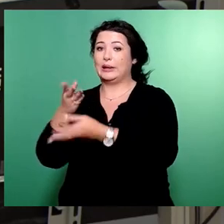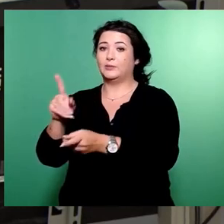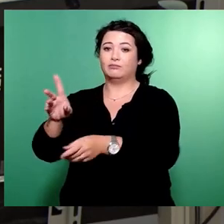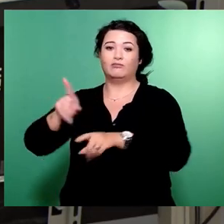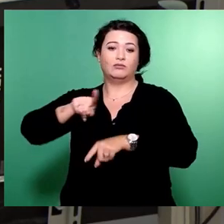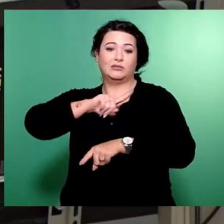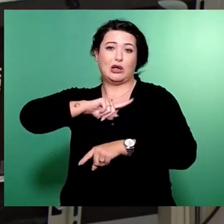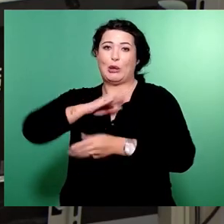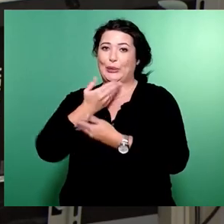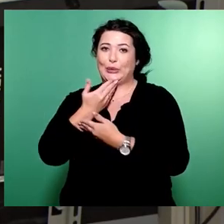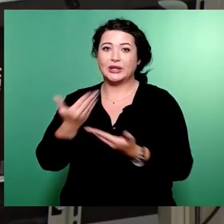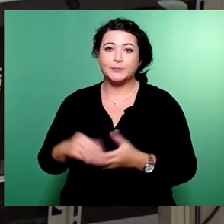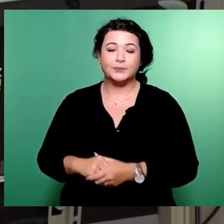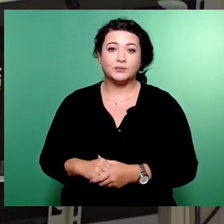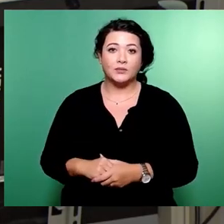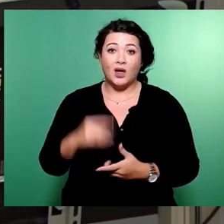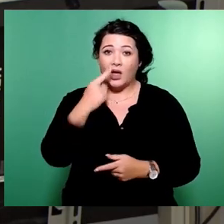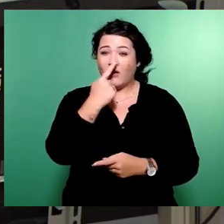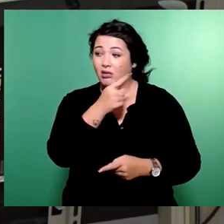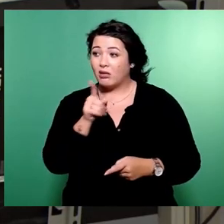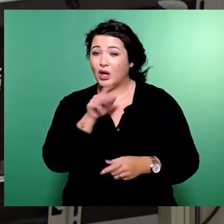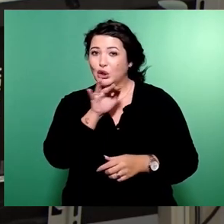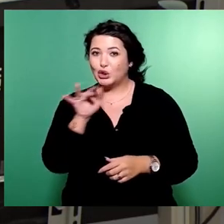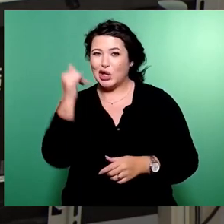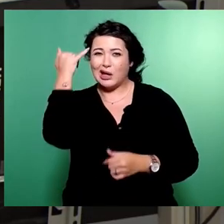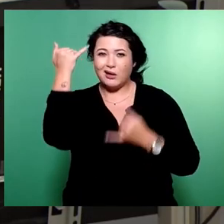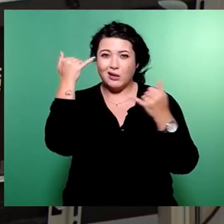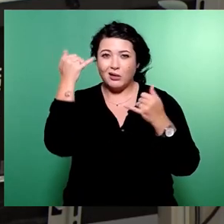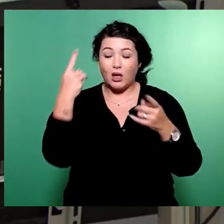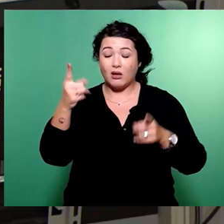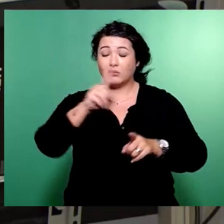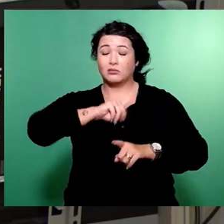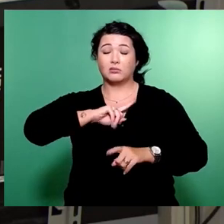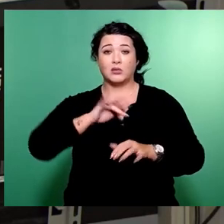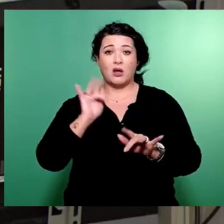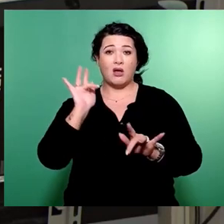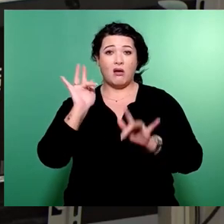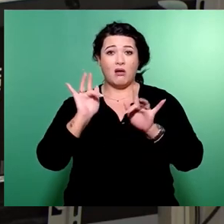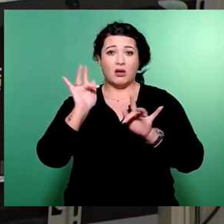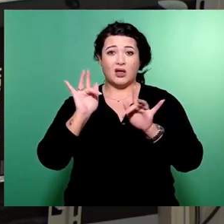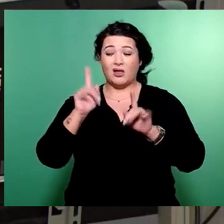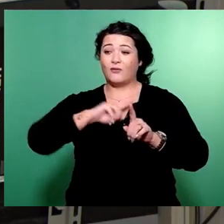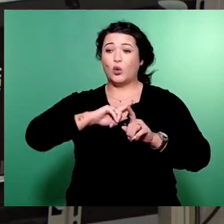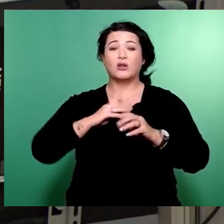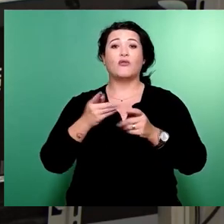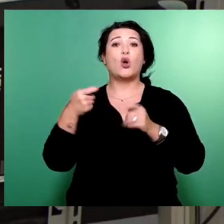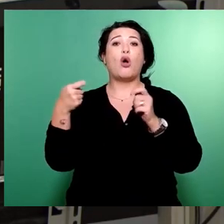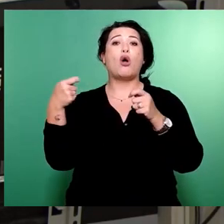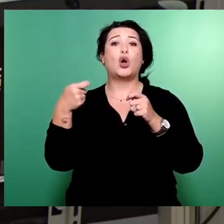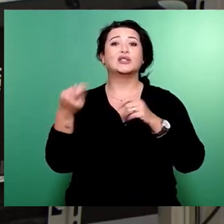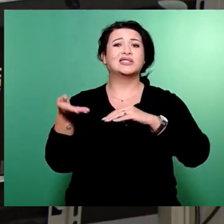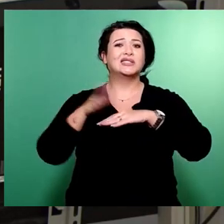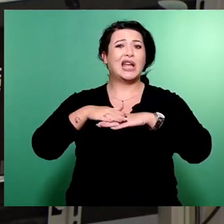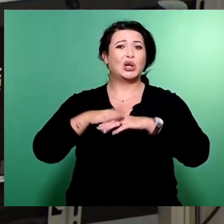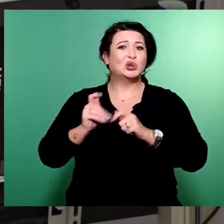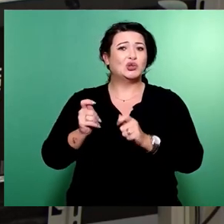Nun, sollten Sie auf die Idee kommen, zu kritisieren, dass wir keinen Kostendeckungsvorschlag gemacht haben, dann würde ich mich an Ihrer